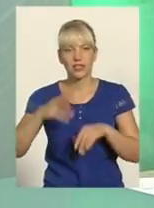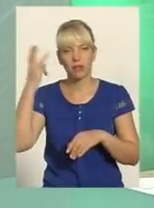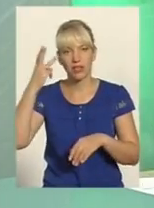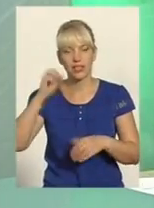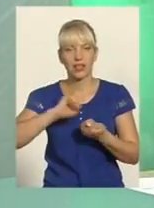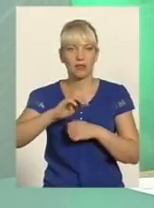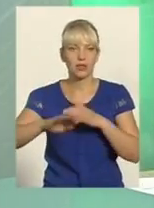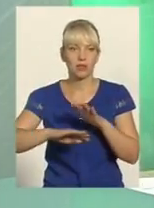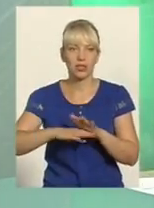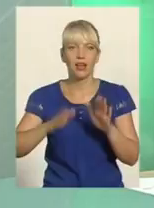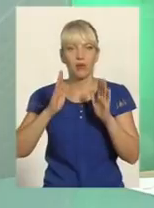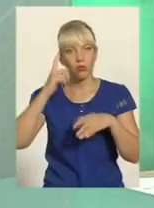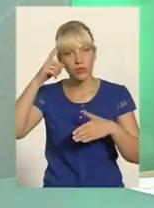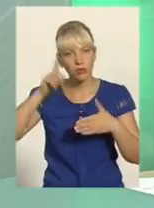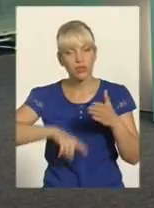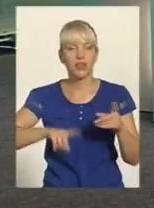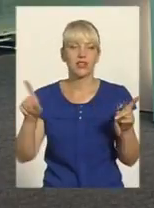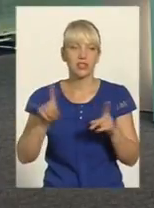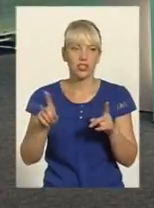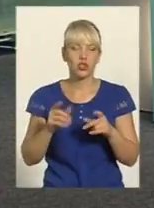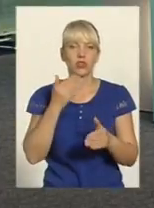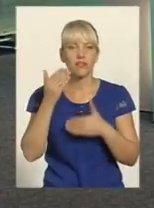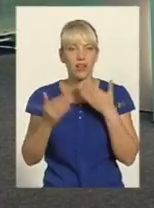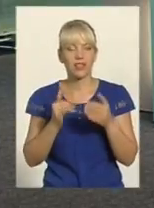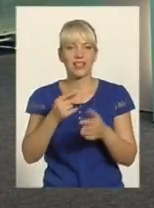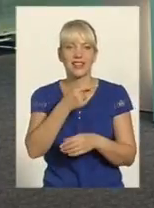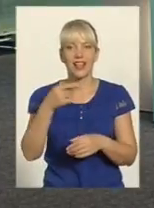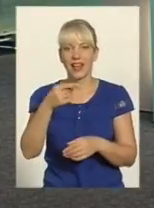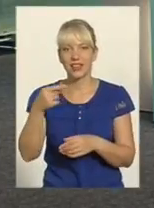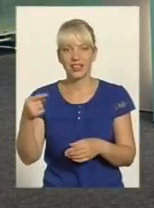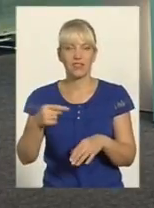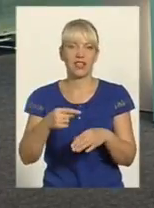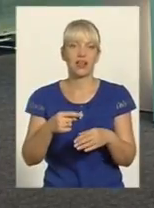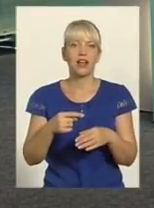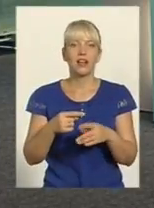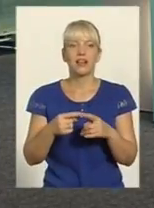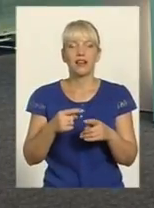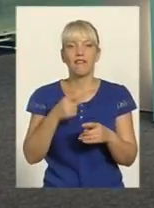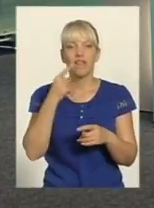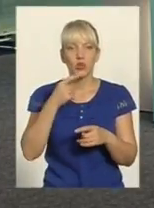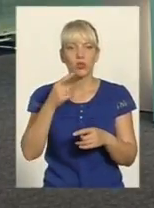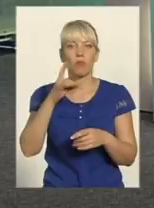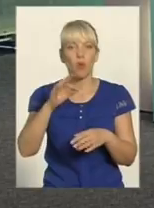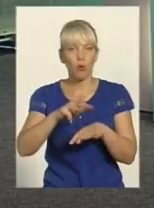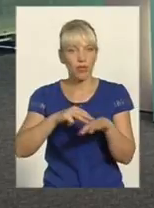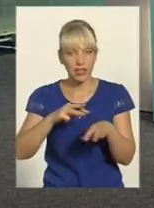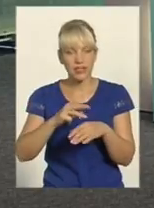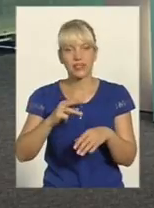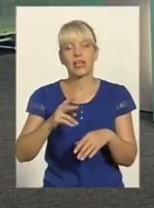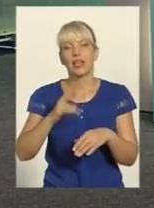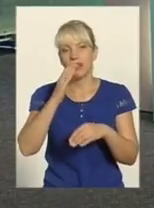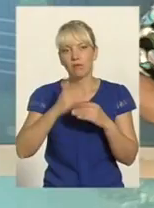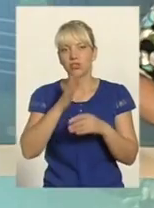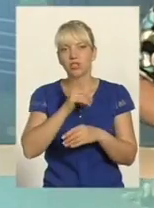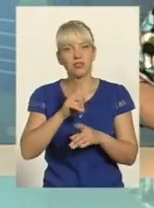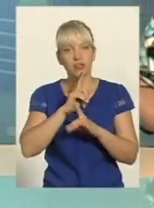Кам'янце-Подільському Будемо сподіватися, що звернень і негативних відгуків про міліцію Хмельниччини найближчим часом не буде